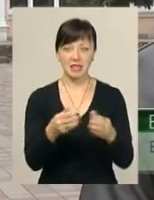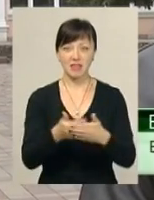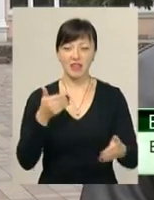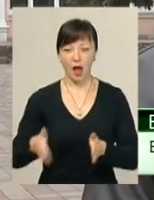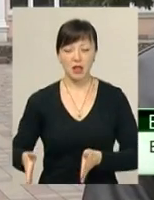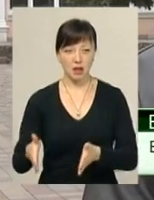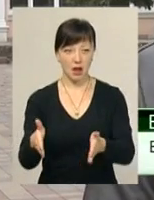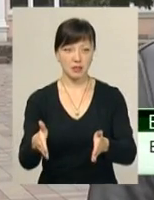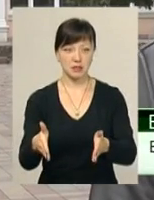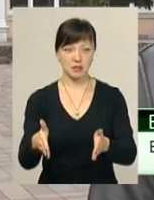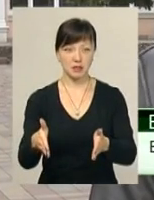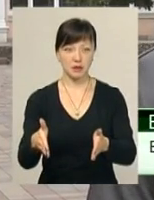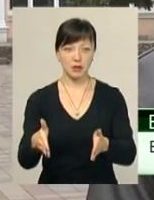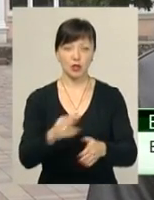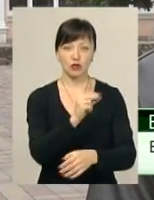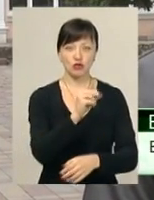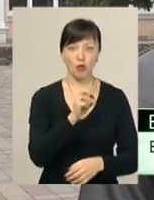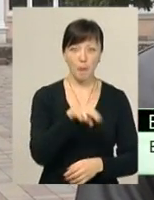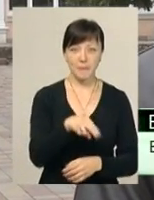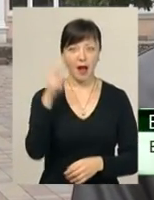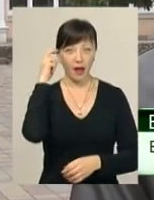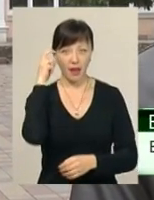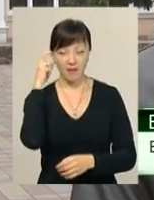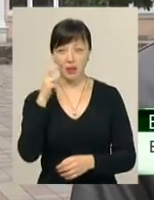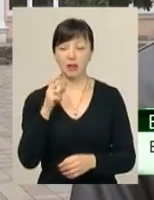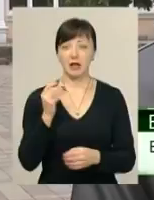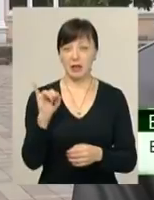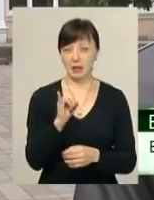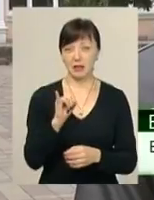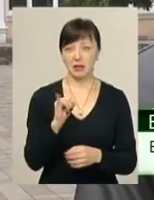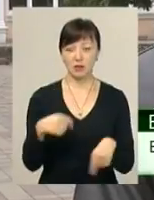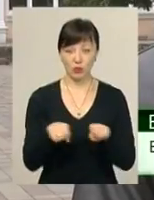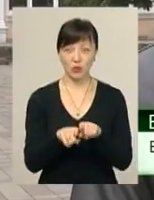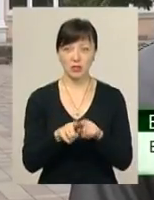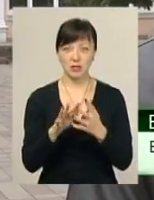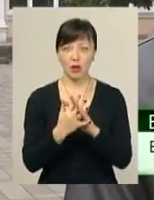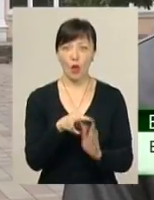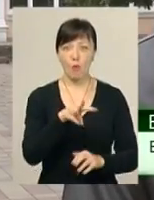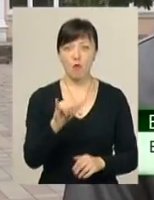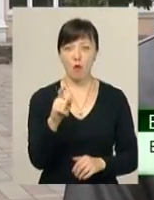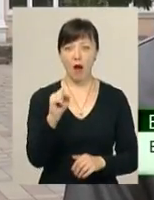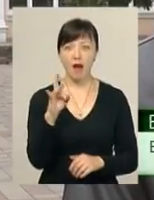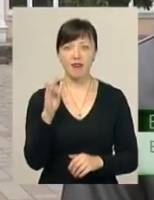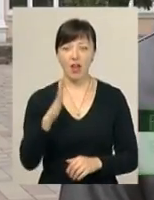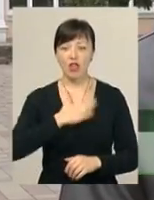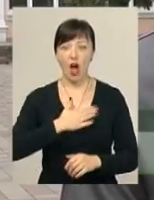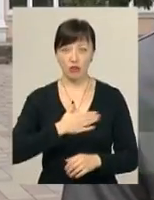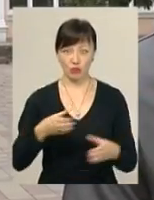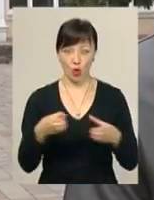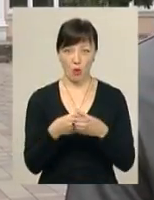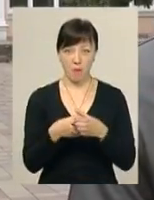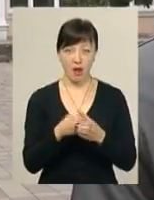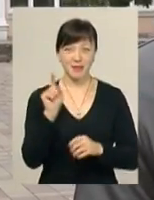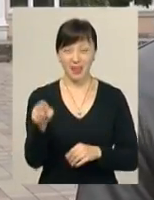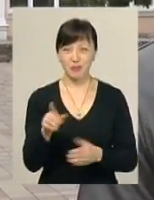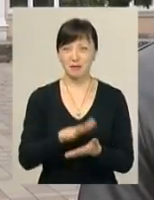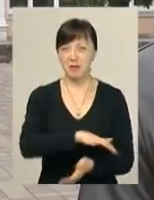траси Чоп-Київ. Вони звернули теж село Мухарів нашої громади, там